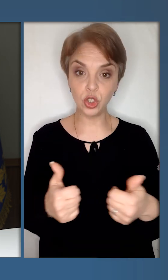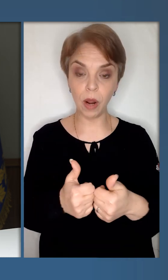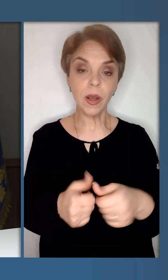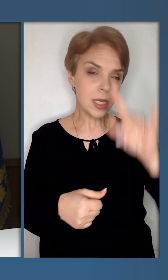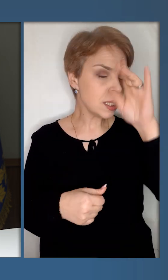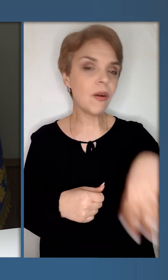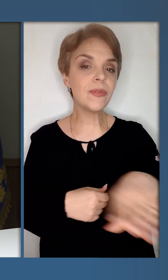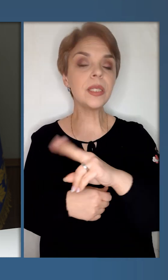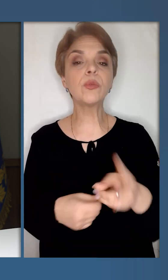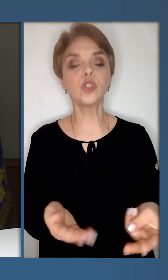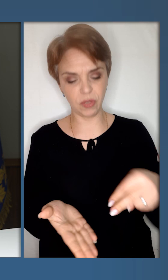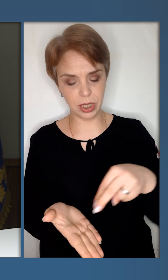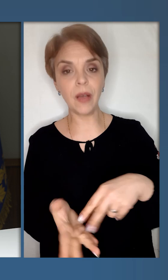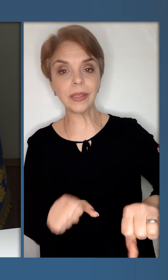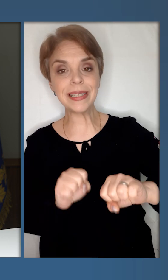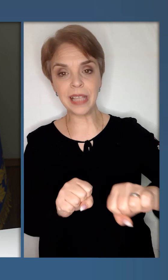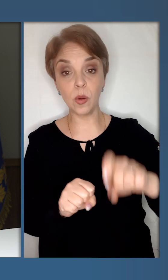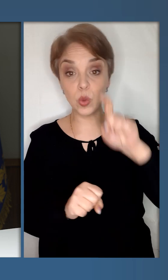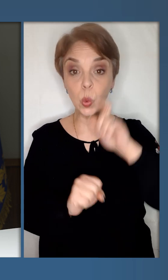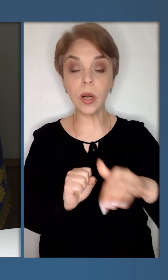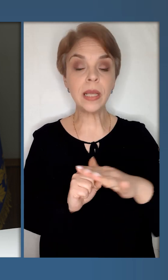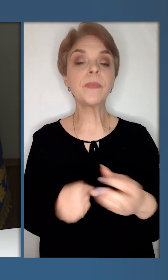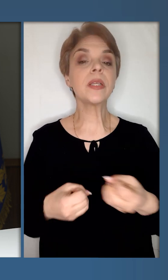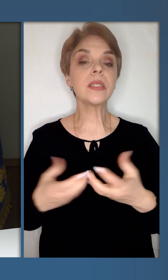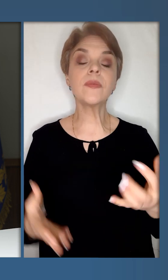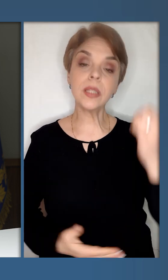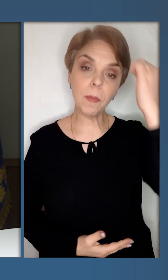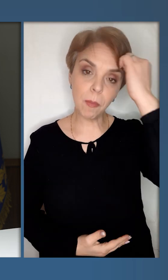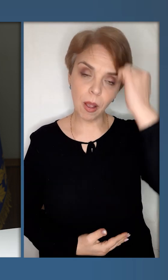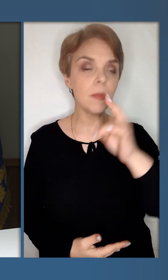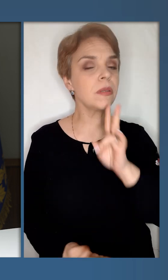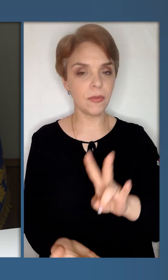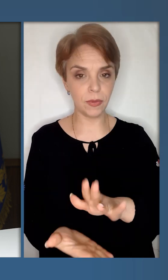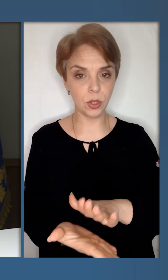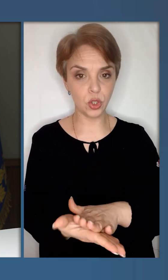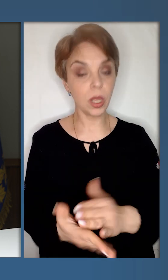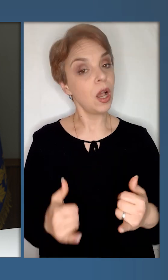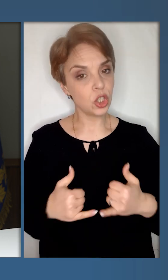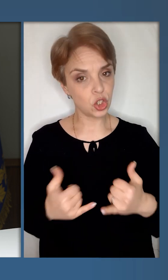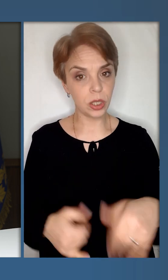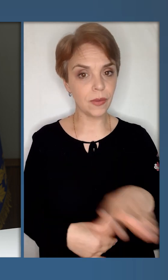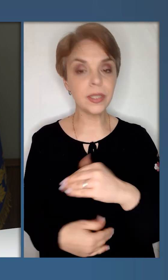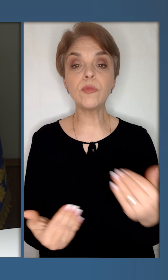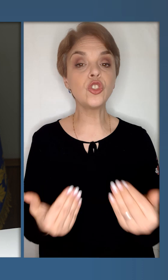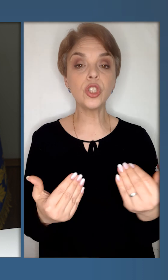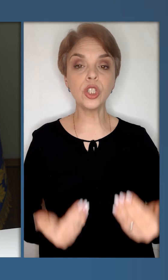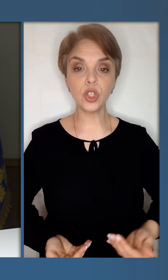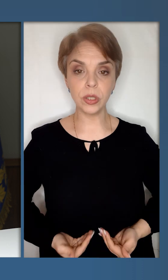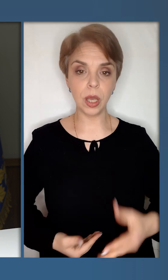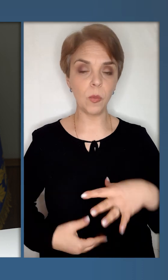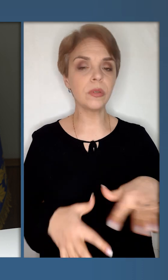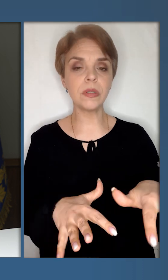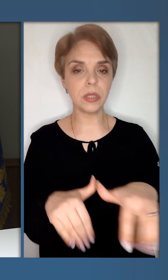нашу державу. Слава усім, хто став на захист України. Світла пам'ять і вічна. Шана усім, чиї